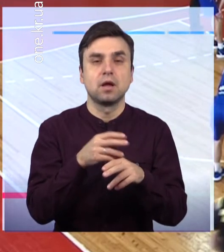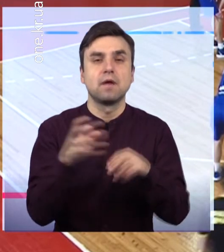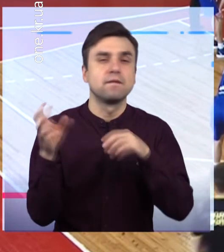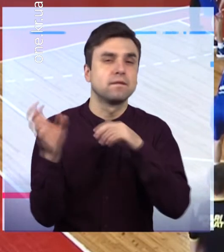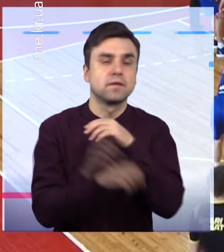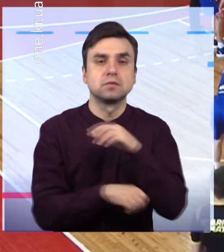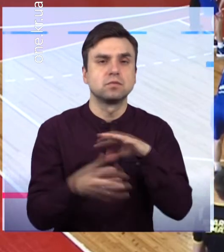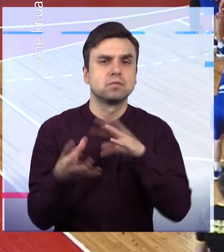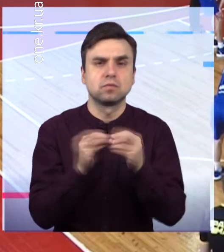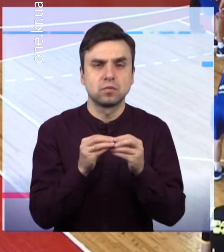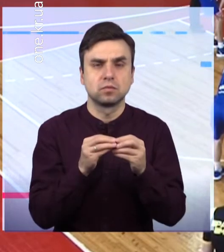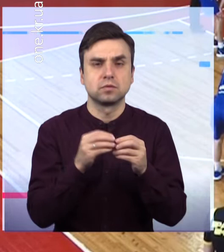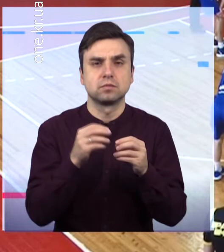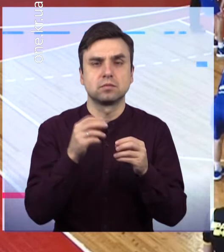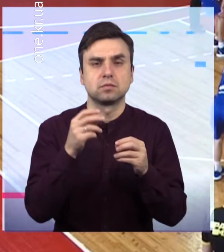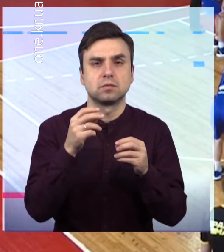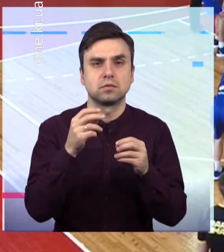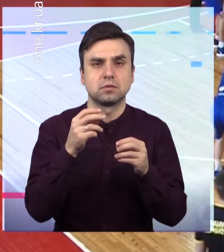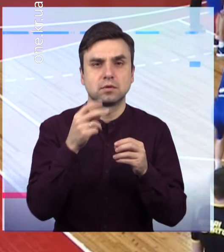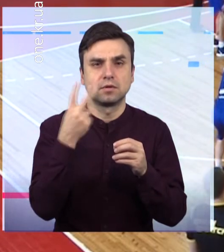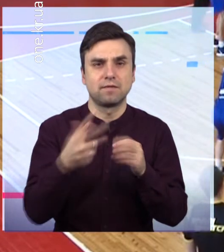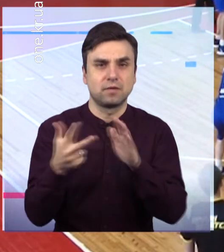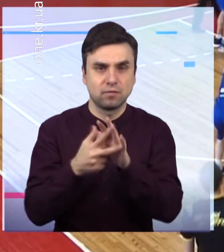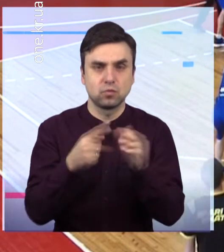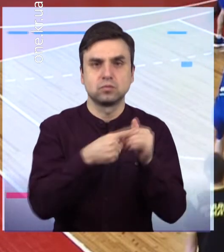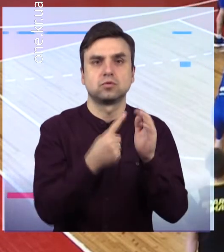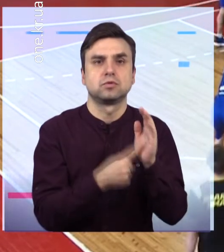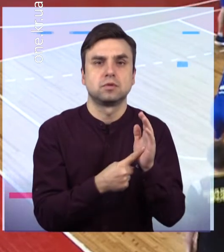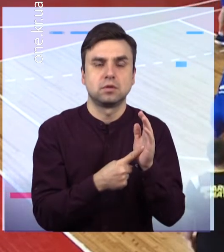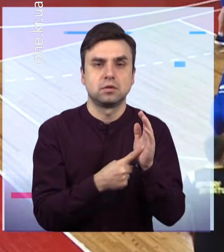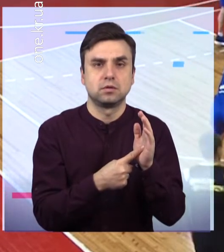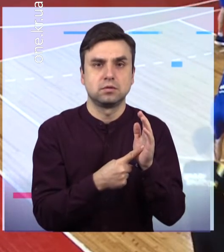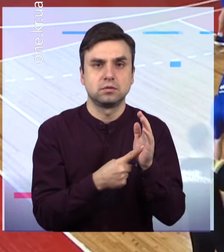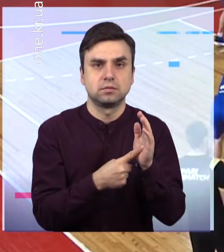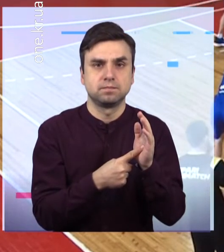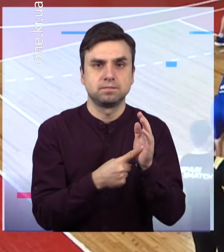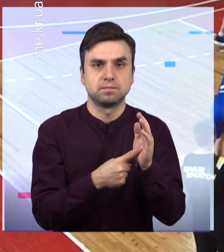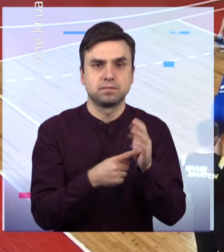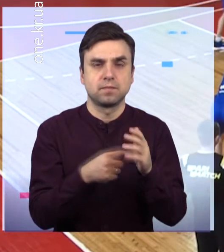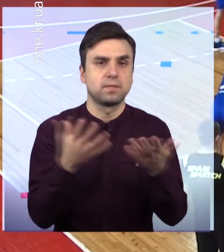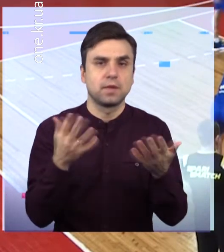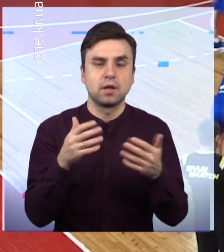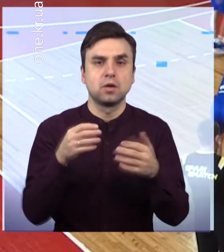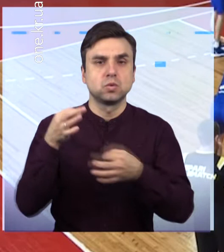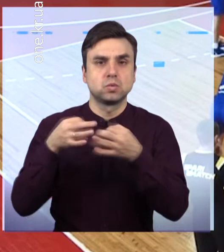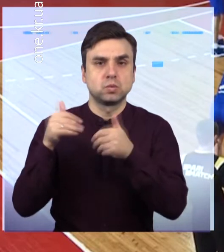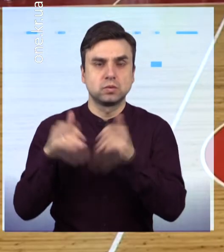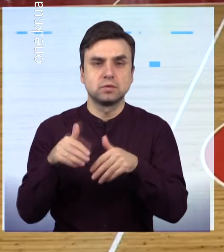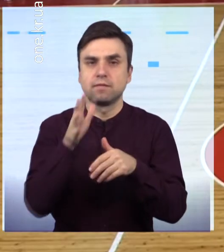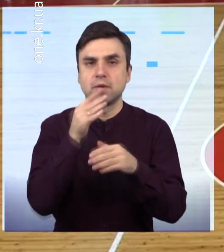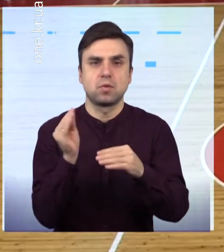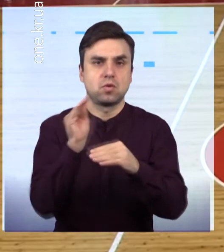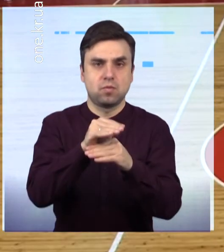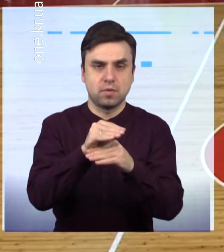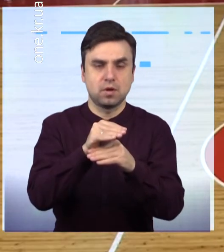рахунок 28-16 Втім, цього вистачило на переведення гри в додатковий час В овертаймі боротьба на